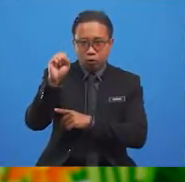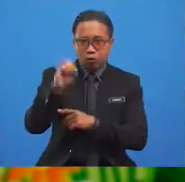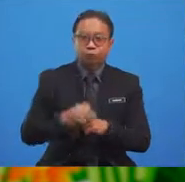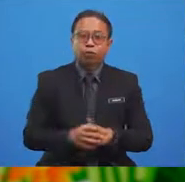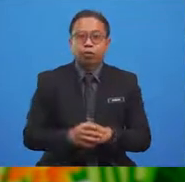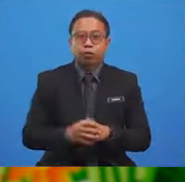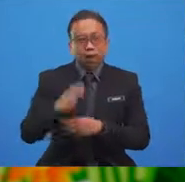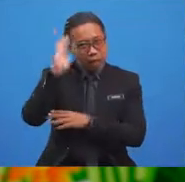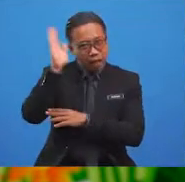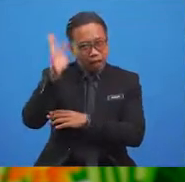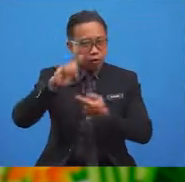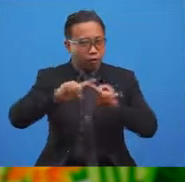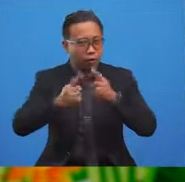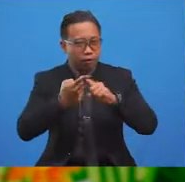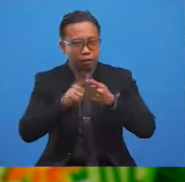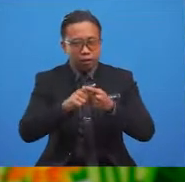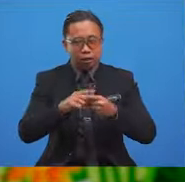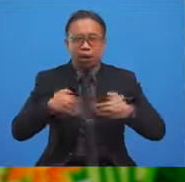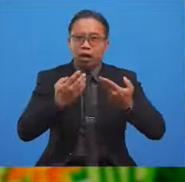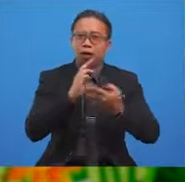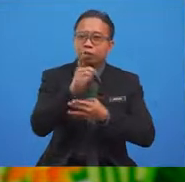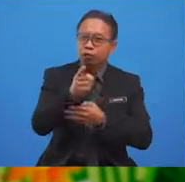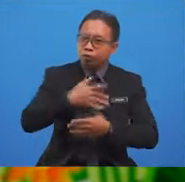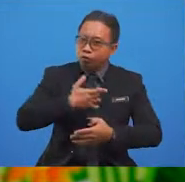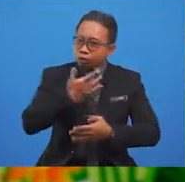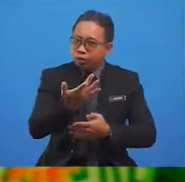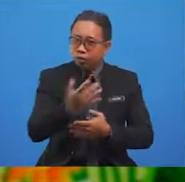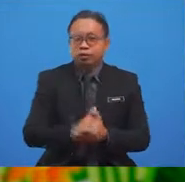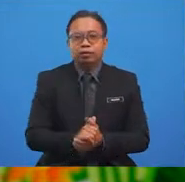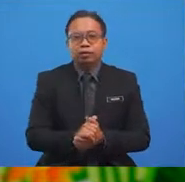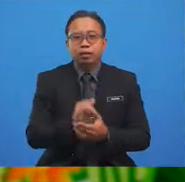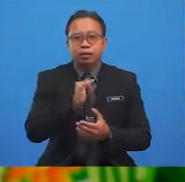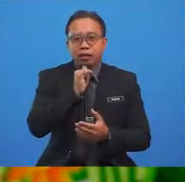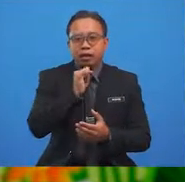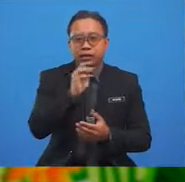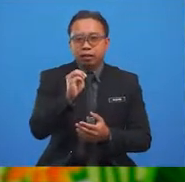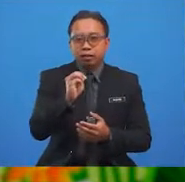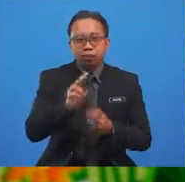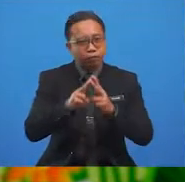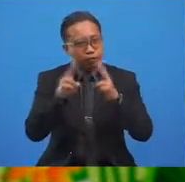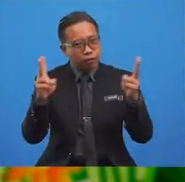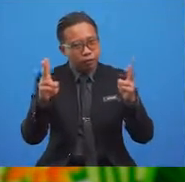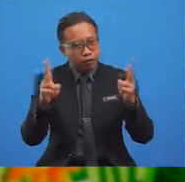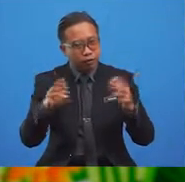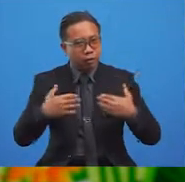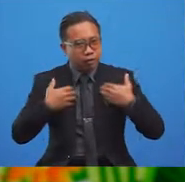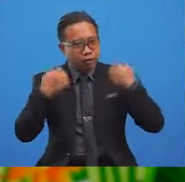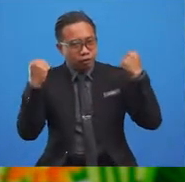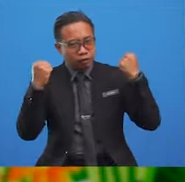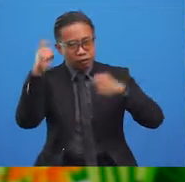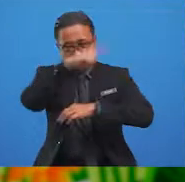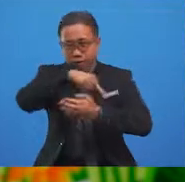Helo, kawan-kawan. Bagaimana anda rasa? Saya sangat senang untuk hari ini.